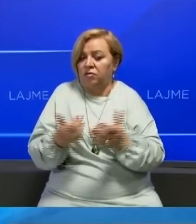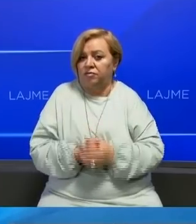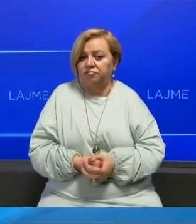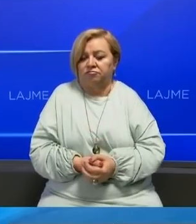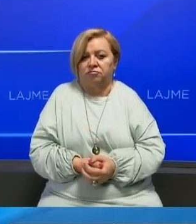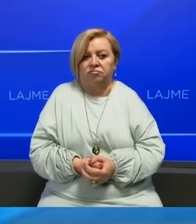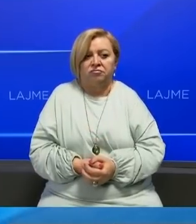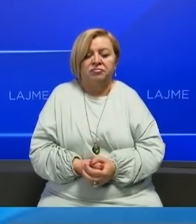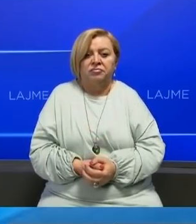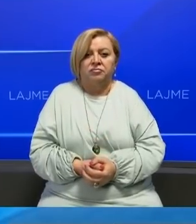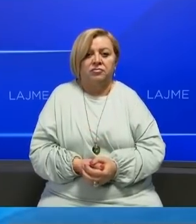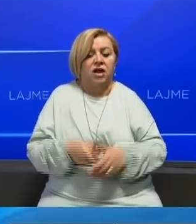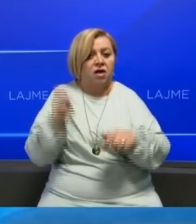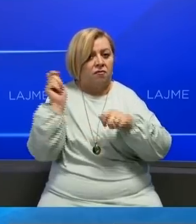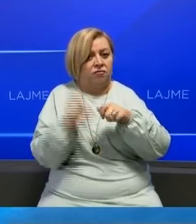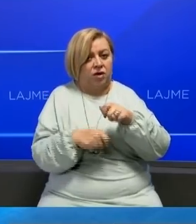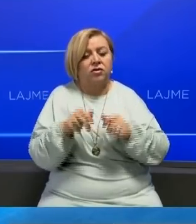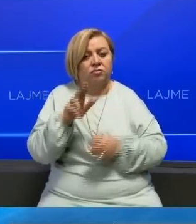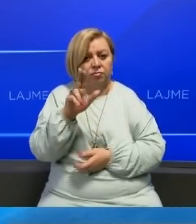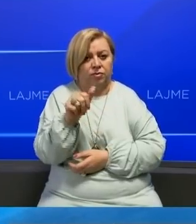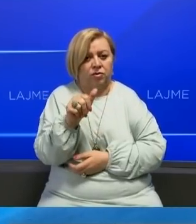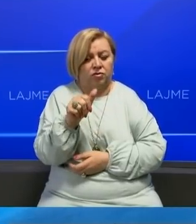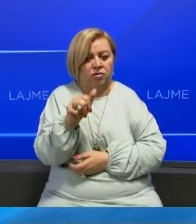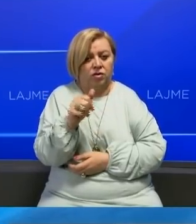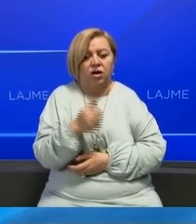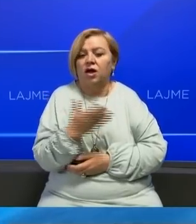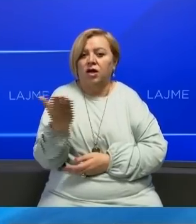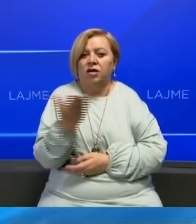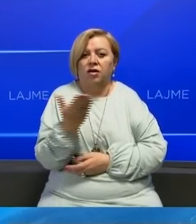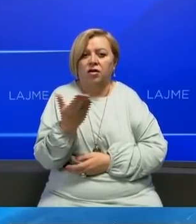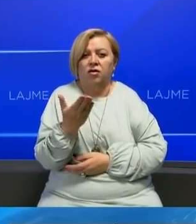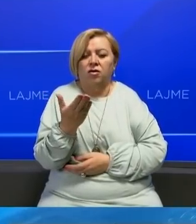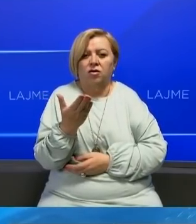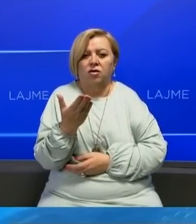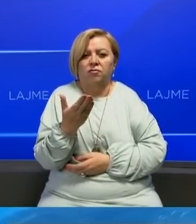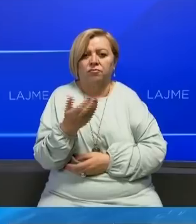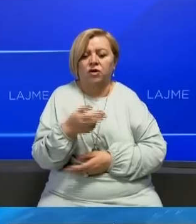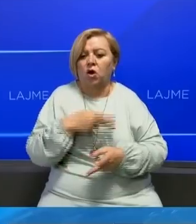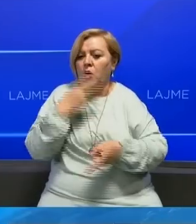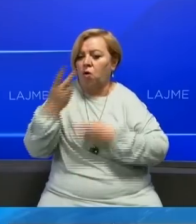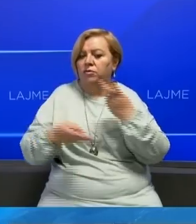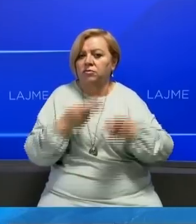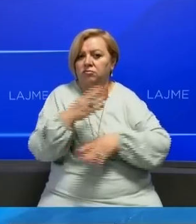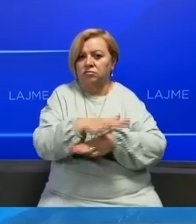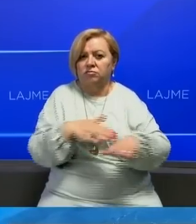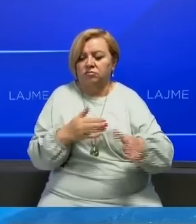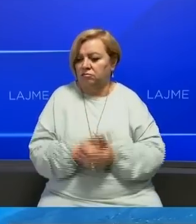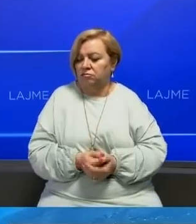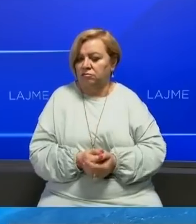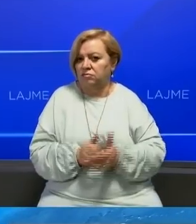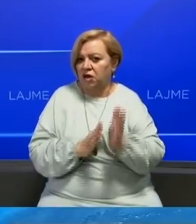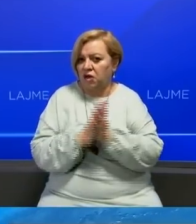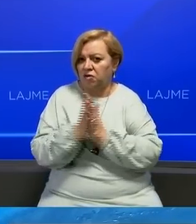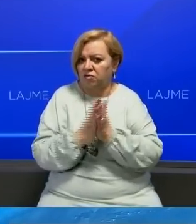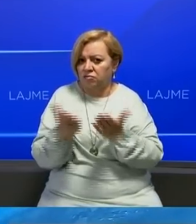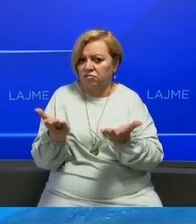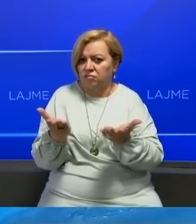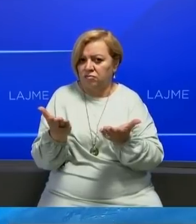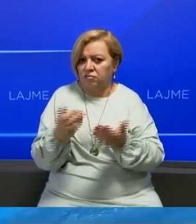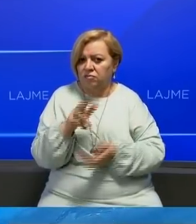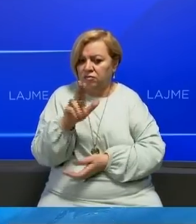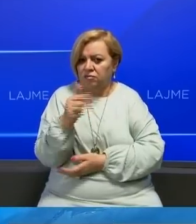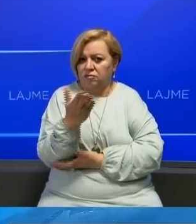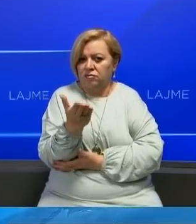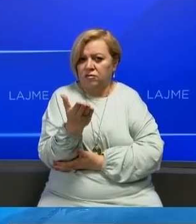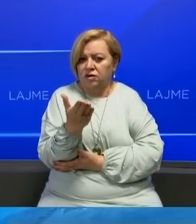ndëronë. Vrejtja ka qenë për mënyrë së si e misiel si Komision. A kebi kërkesë më shkrim nga i